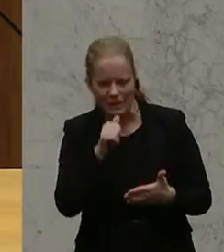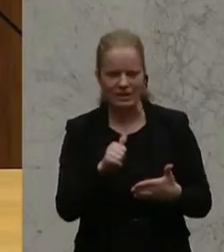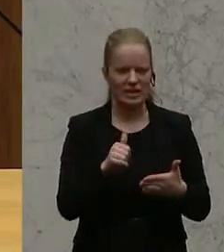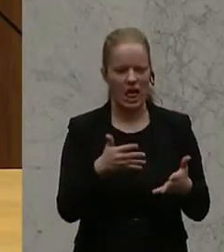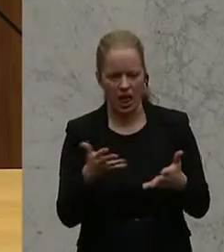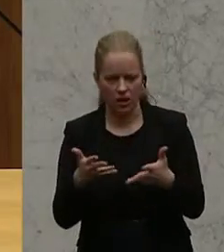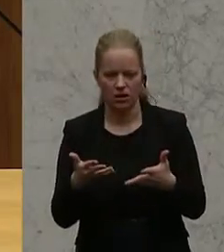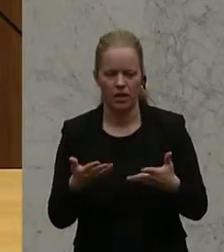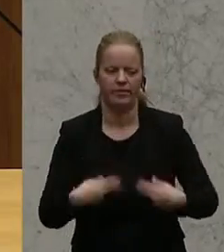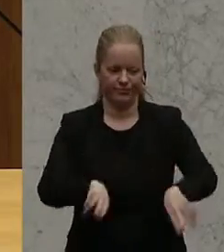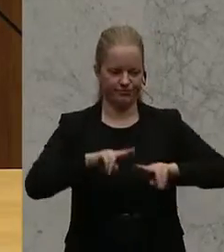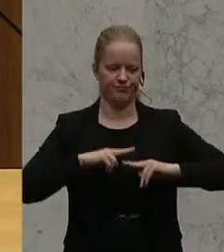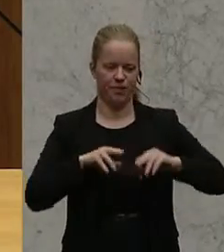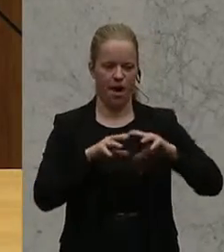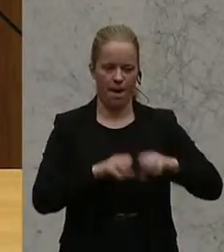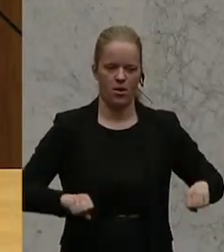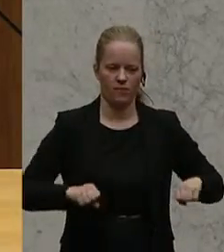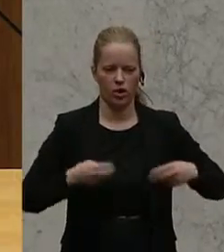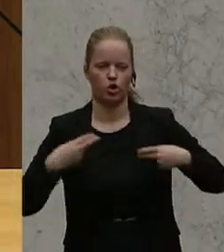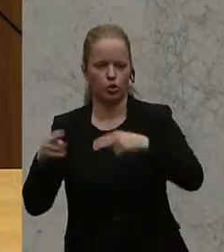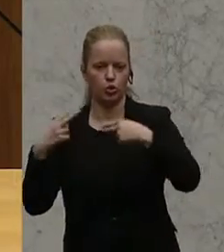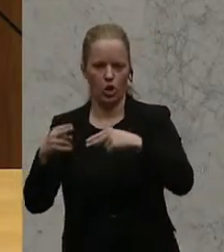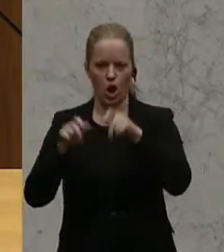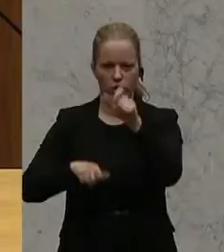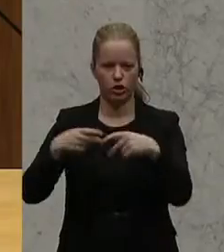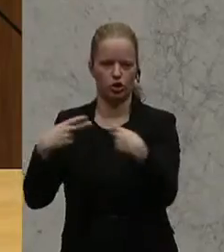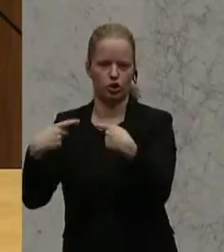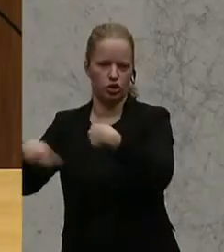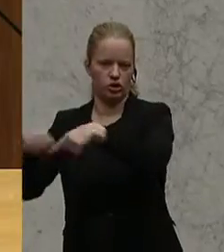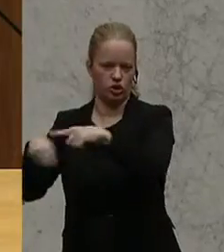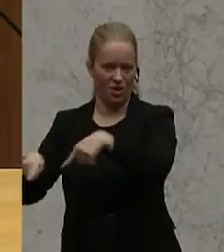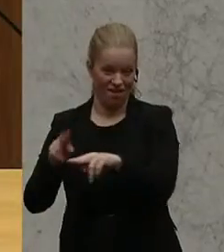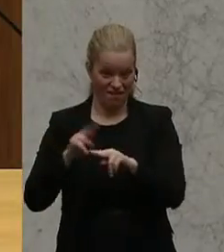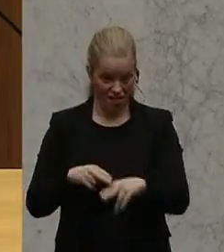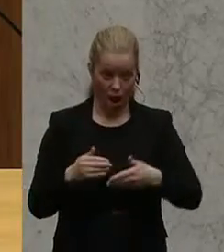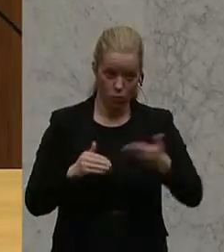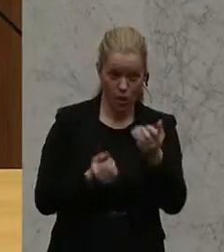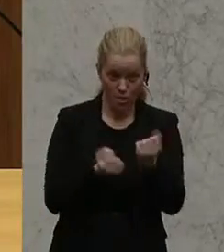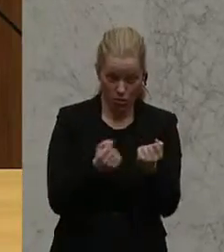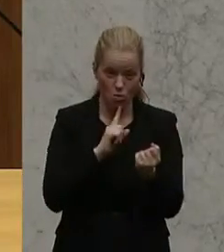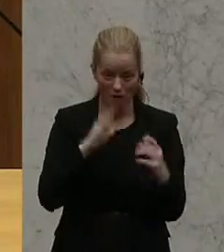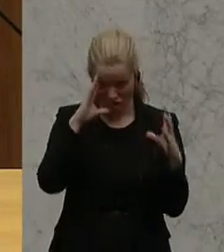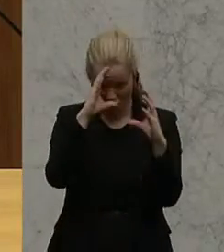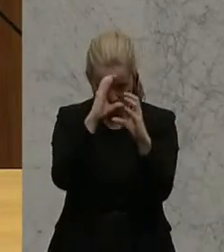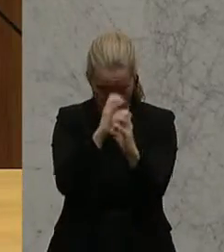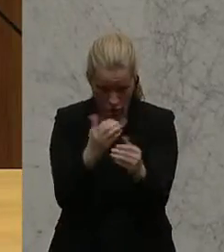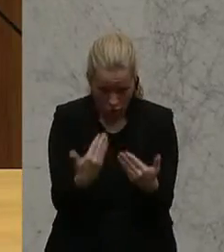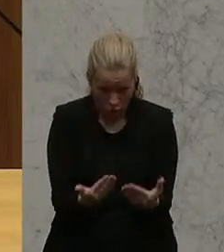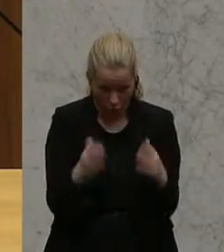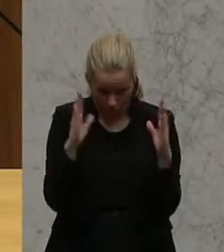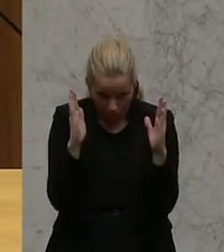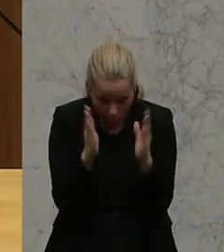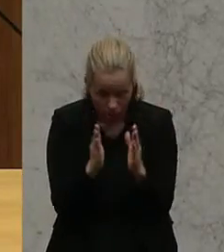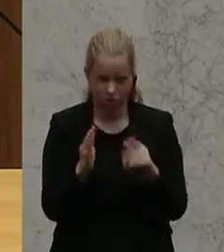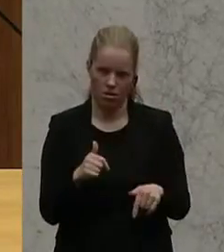sollten dann irgendwie Rückkehrabkommen auch funktionieren. Wenn die Außenpolitik nur mehr diesen Fokus hat, haben wir alle miteinander ein großes Problem, meine sehr verehrten Damen